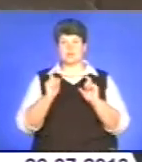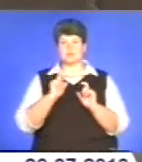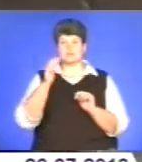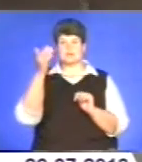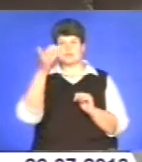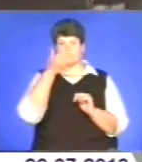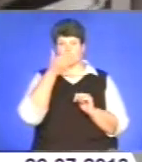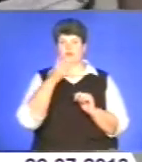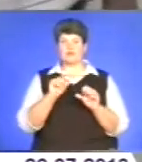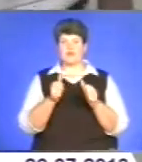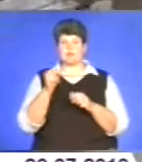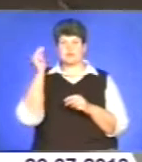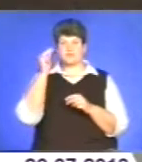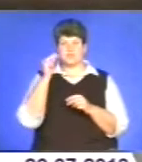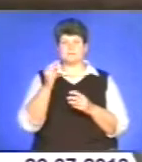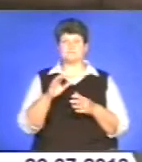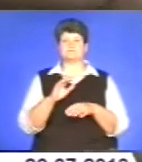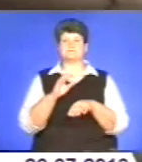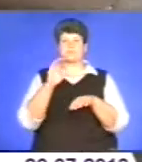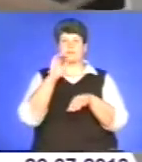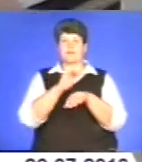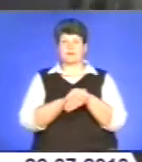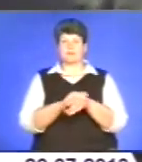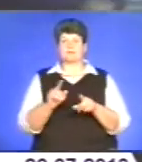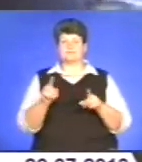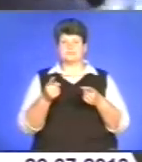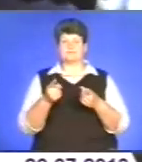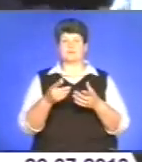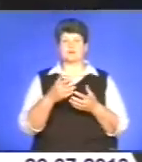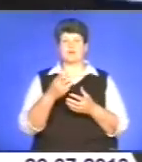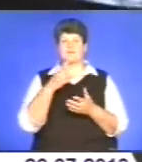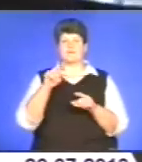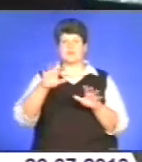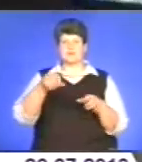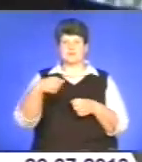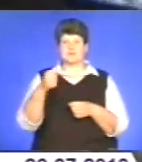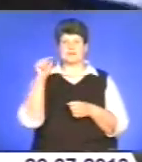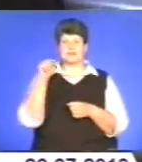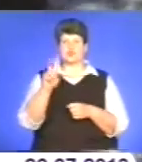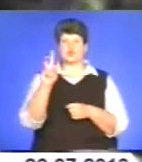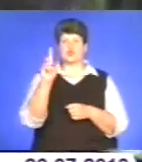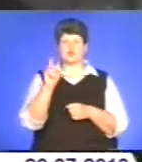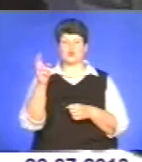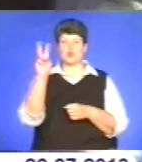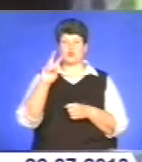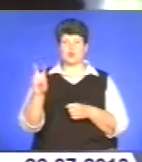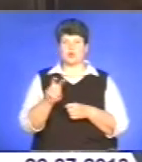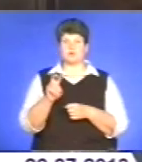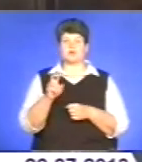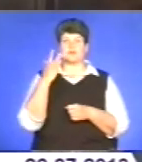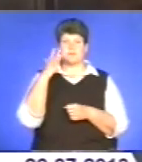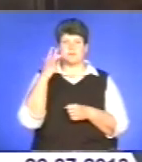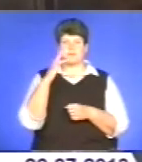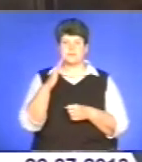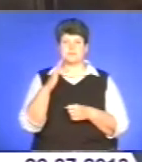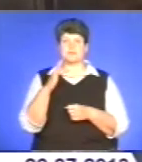Правоохоронці затримали викладача на гарячому. Під час огляду місця подіїв освітянина вилучено 1100 доларів США неправомірної вигоди. Під час